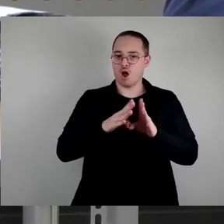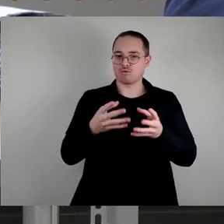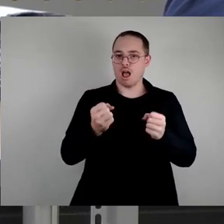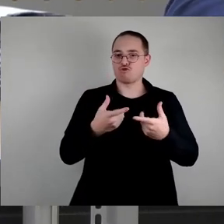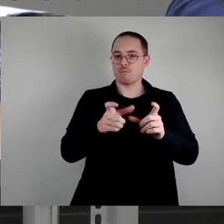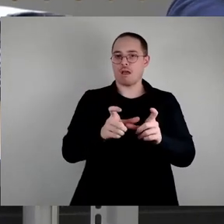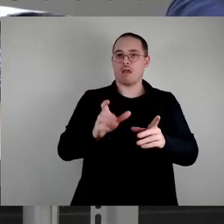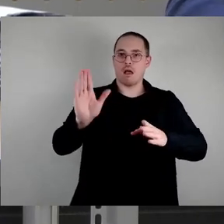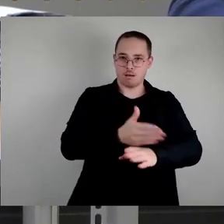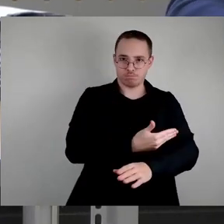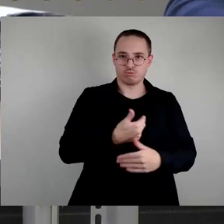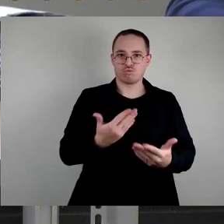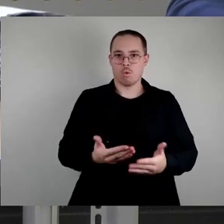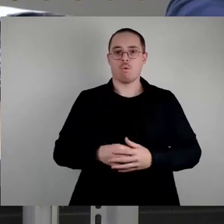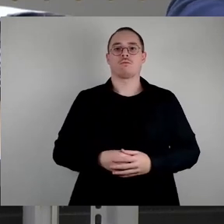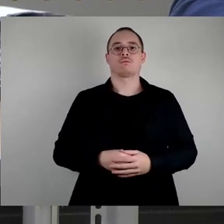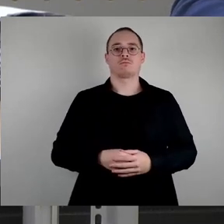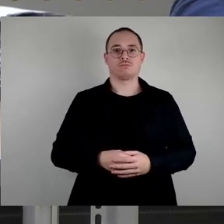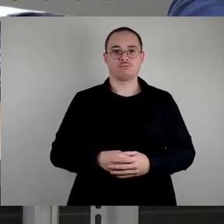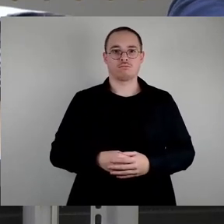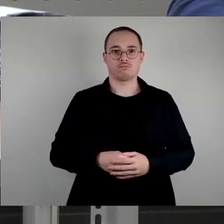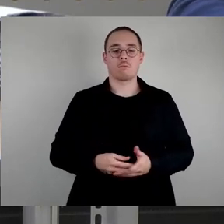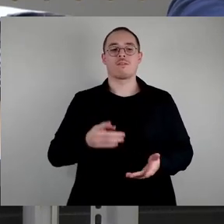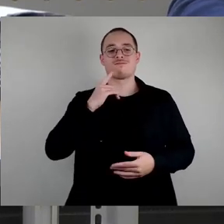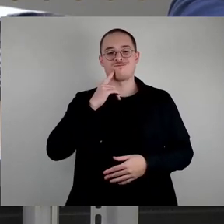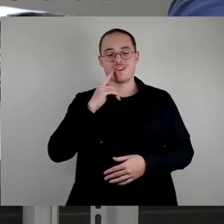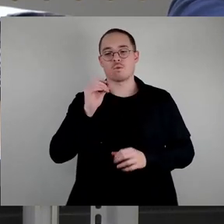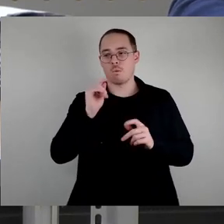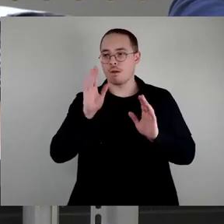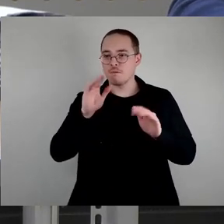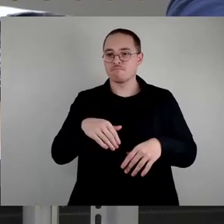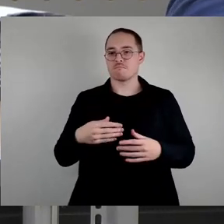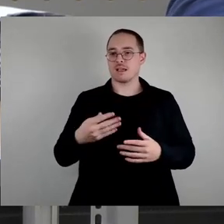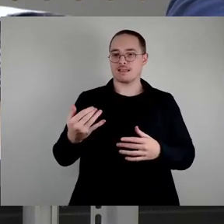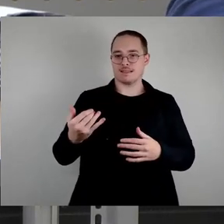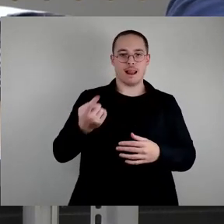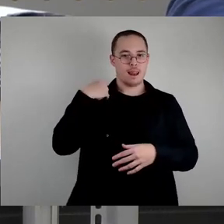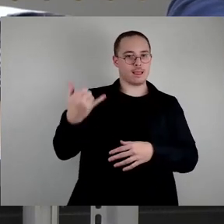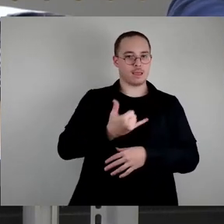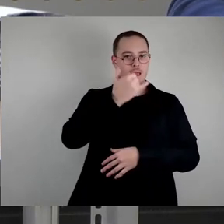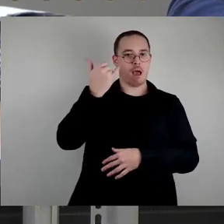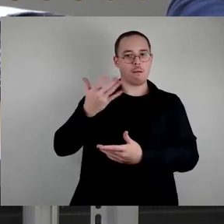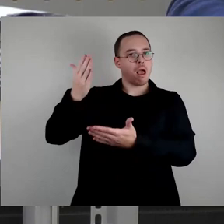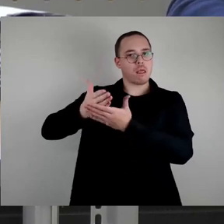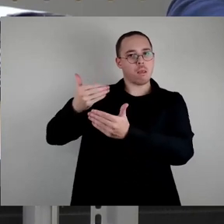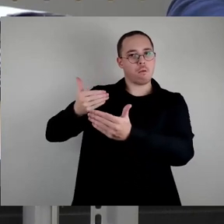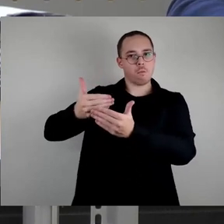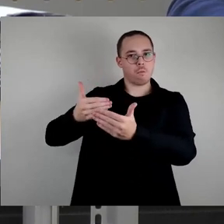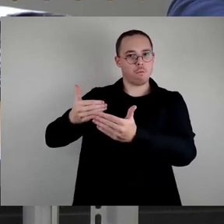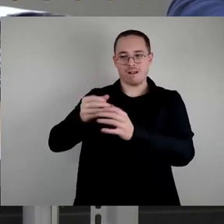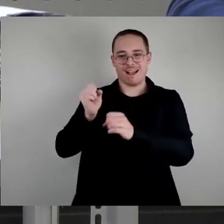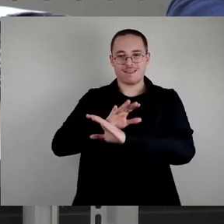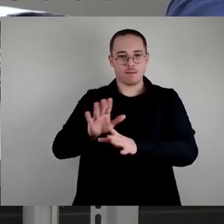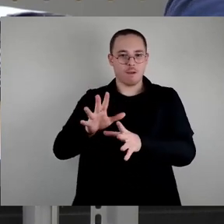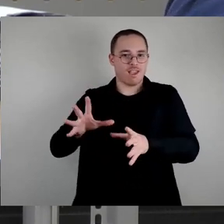allzu viel passiert. Denn wir wissen, spätestens im Dezember ist Kassensturz und Kassenschluss, dann passiert nichts mehr. Und so war es dann auch bei den Stadtbezirksbeiräten, dass